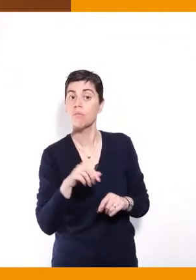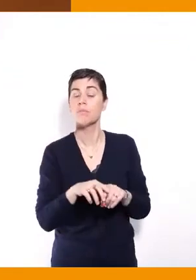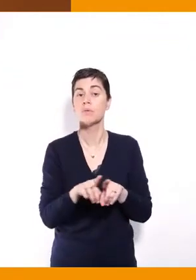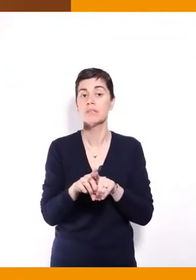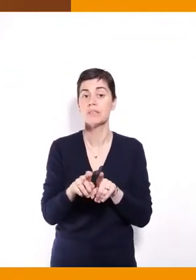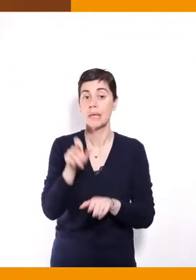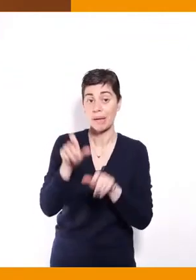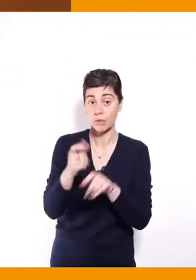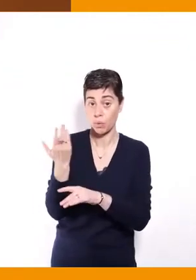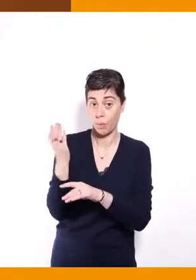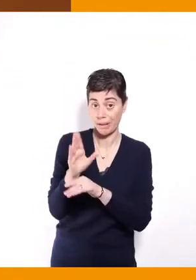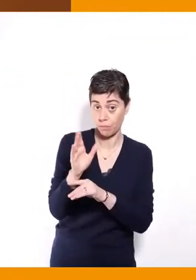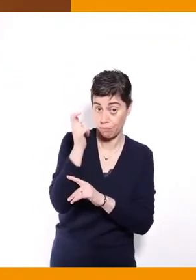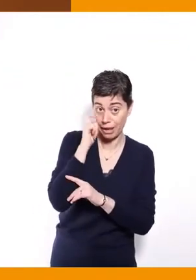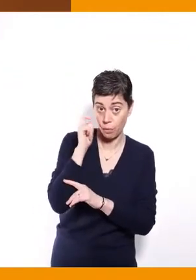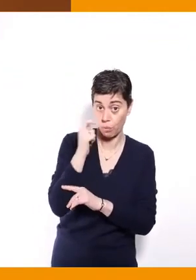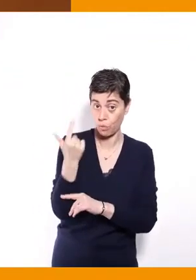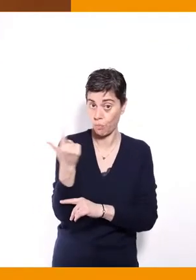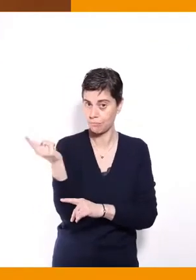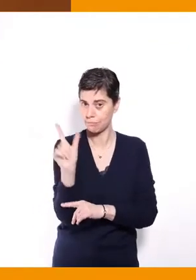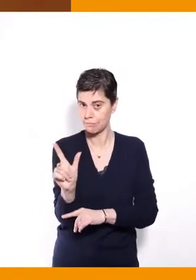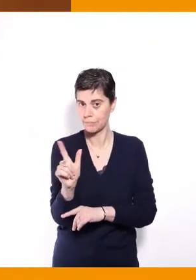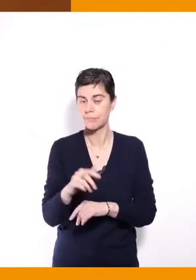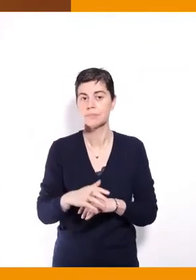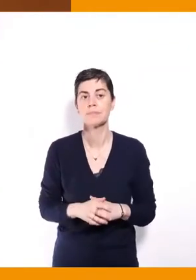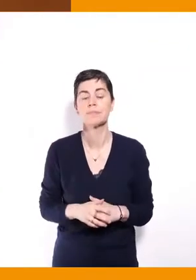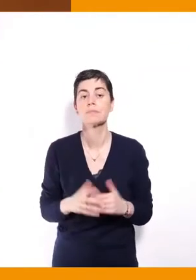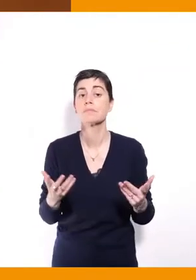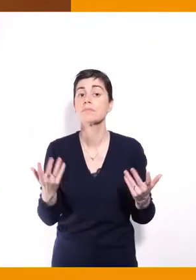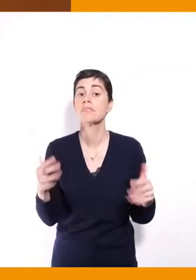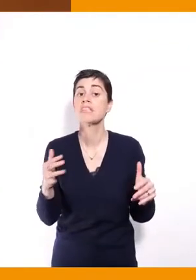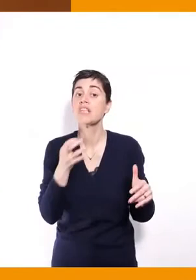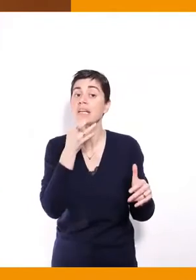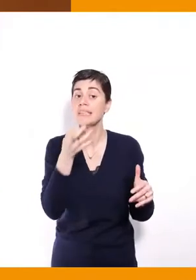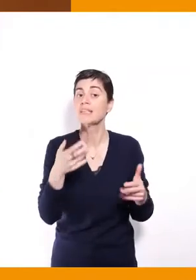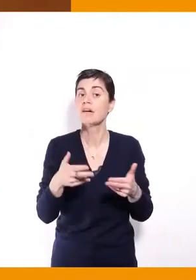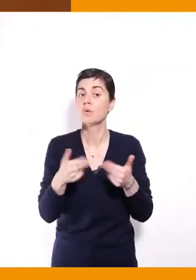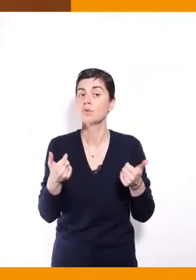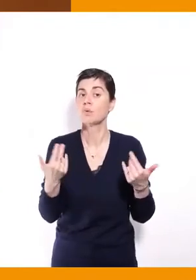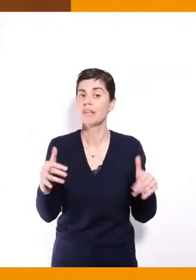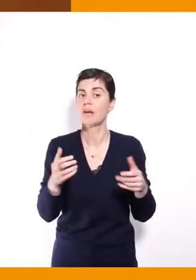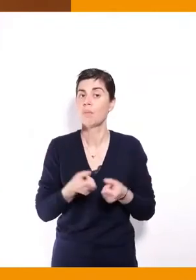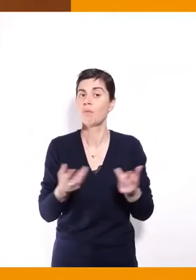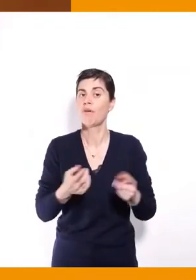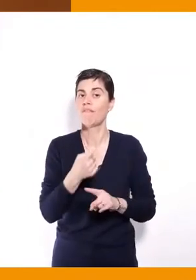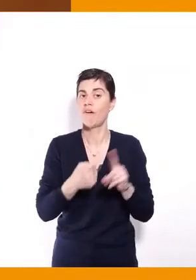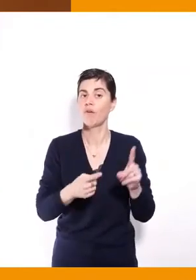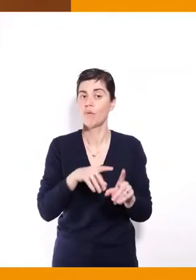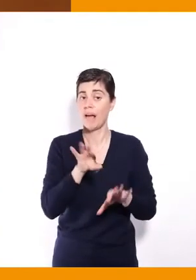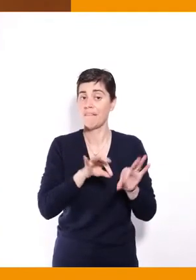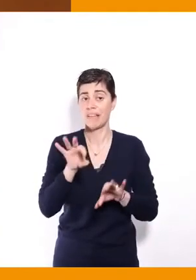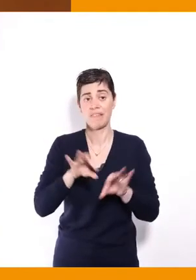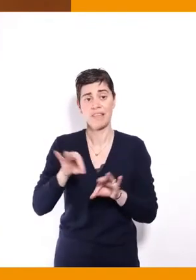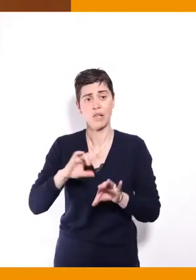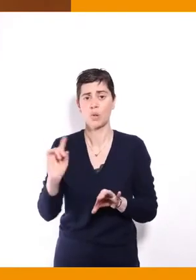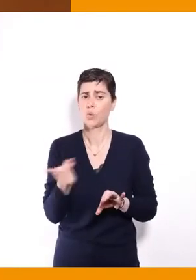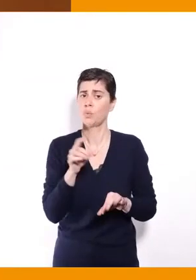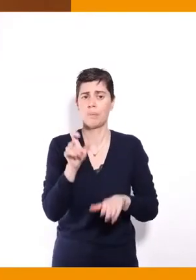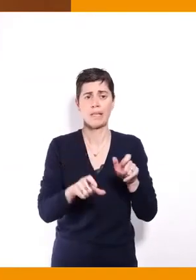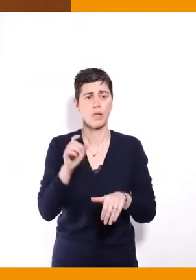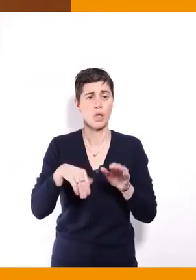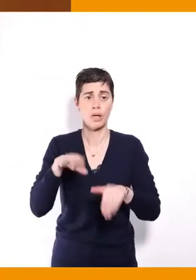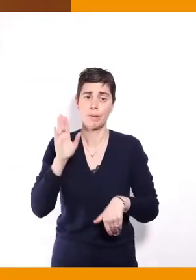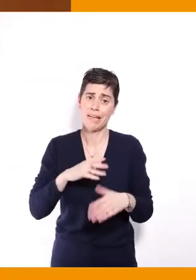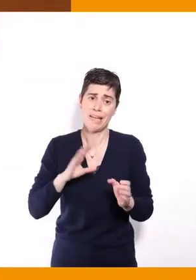d'Emmanuel Macron. Comme je l dit en introduction à plusieurs reprises, nous avons invité tous les candidats donc on peut